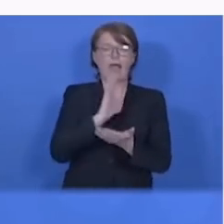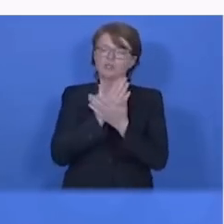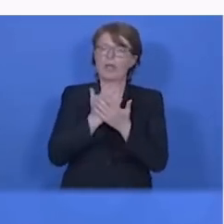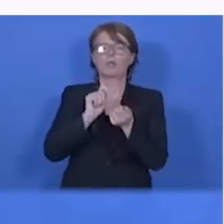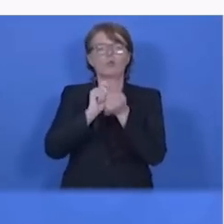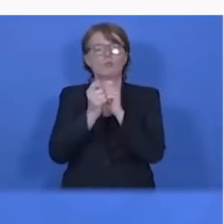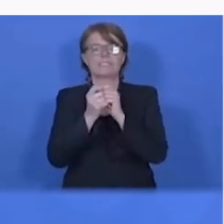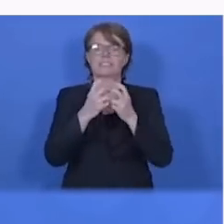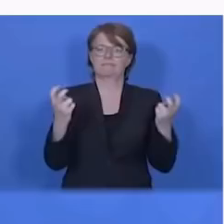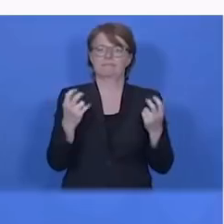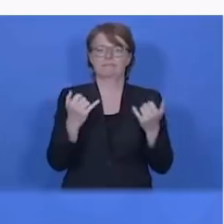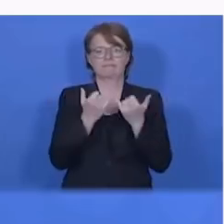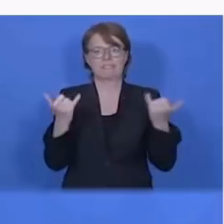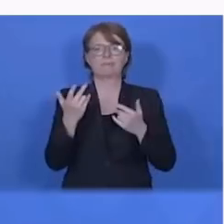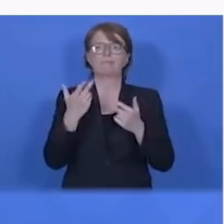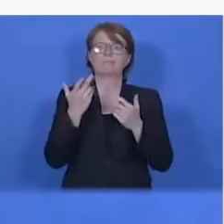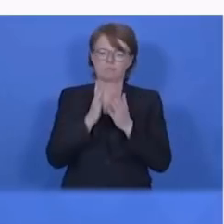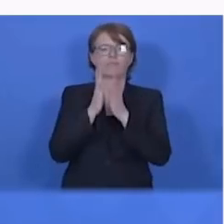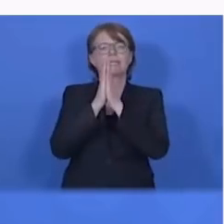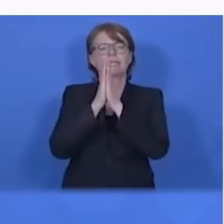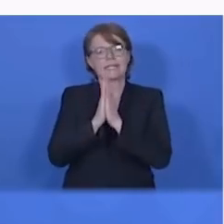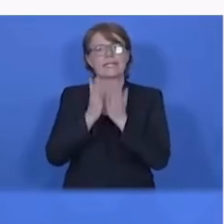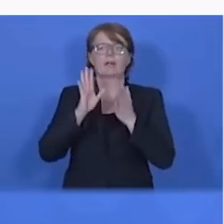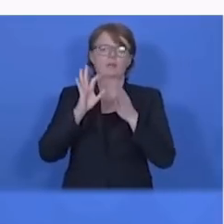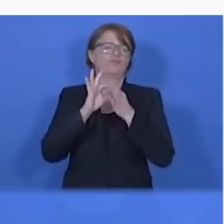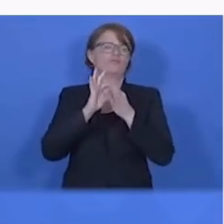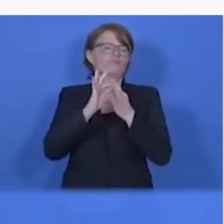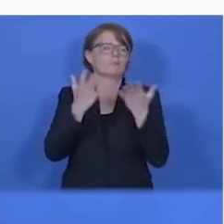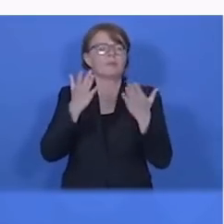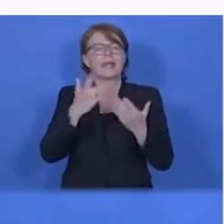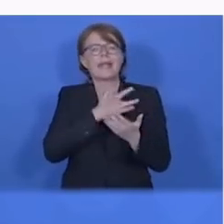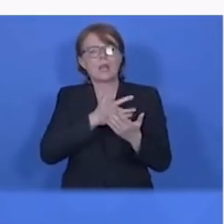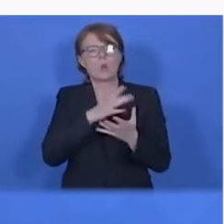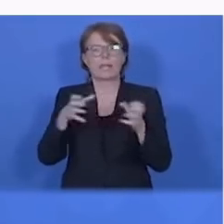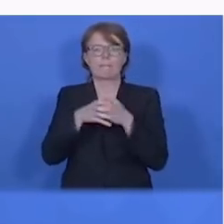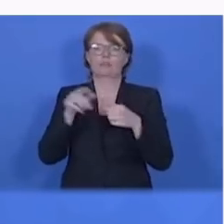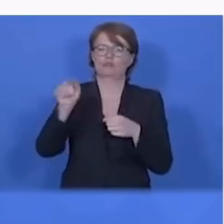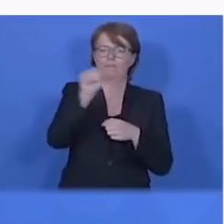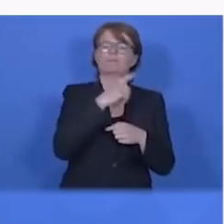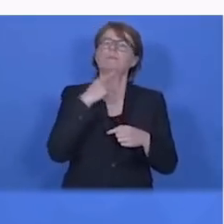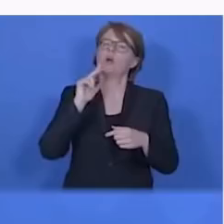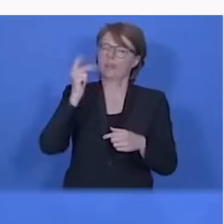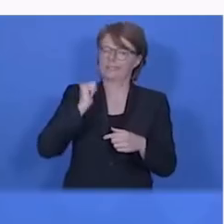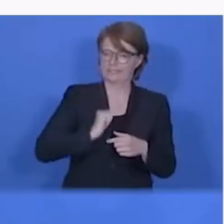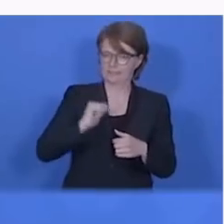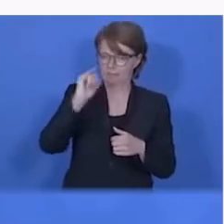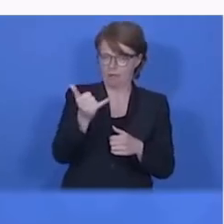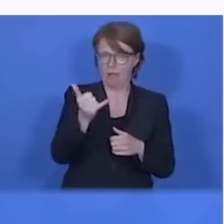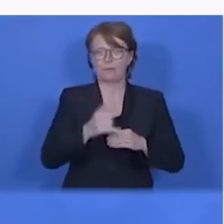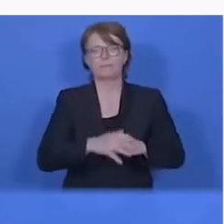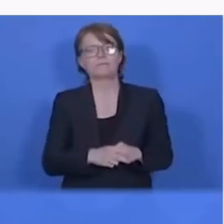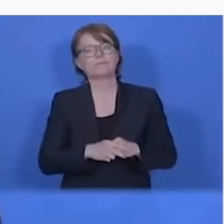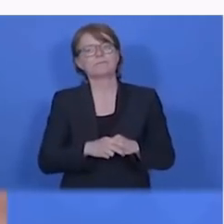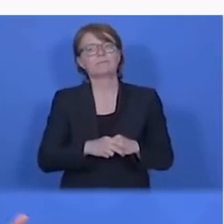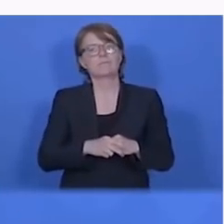پیچیده هست ولی مفهوم این که به زودی برای اونها هم تصمیمات جدی و مهم میگرفته خواهد شد و احتمالا تا شش